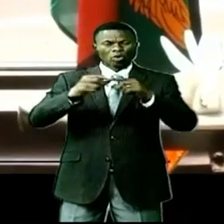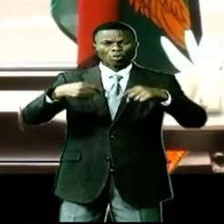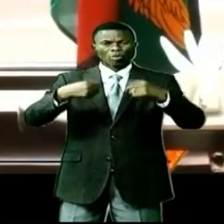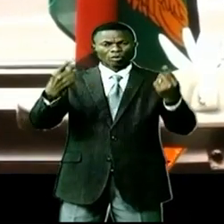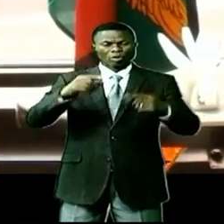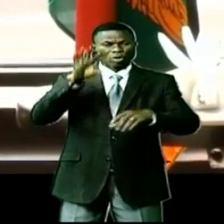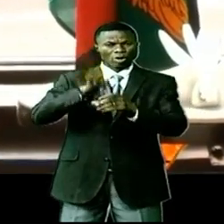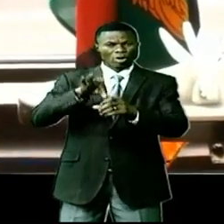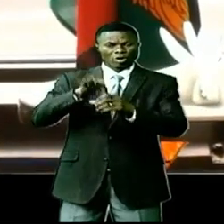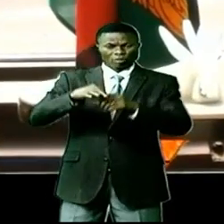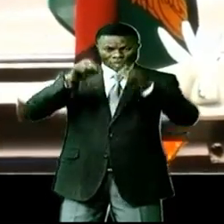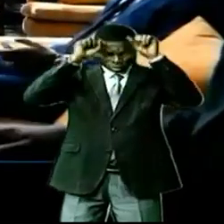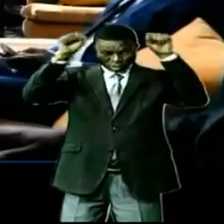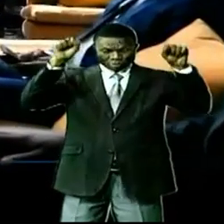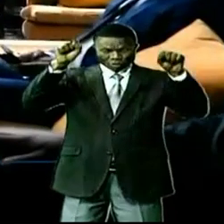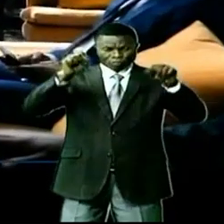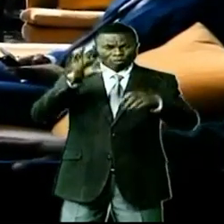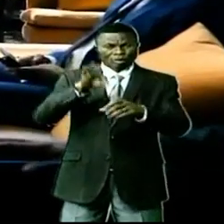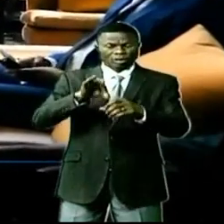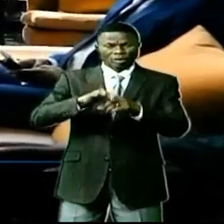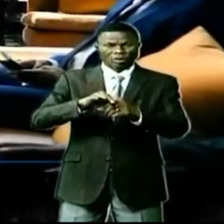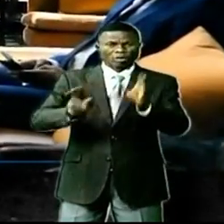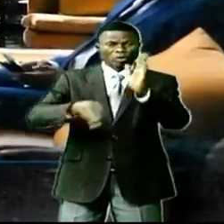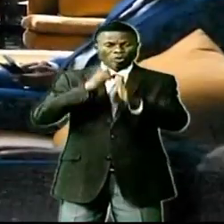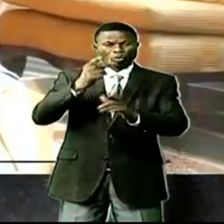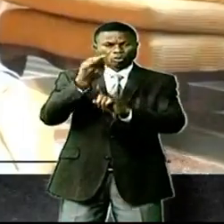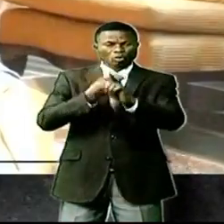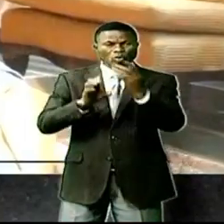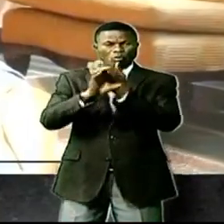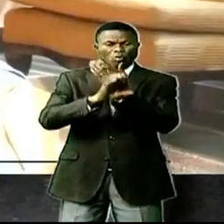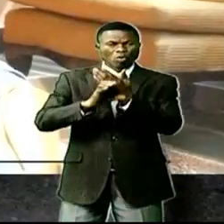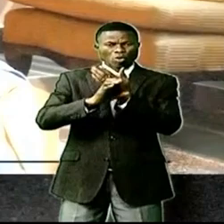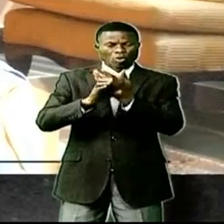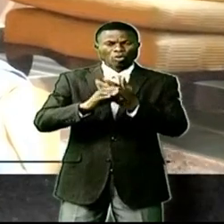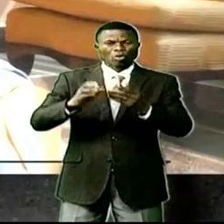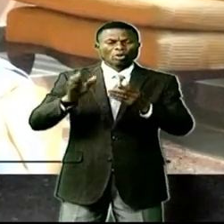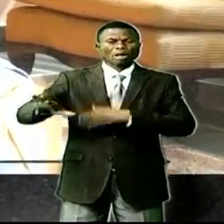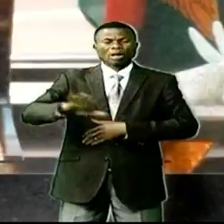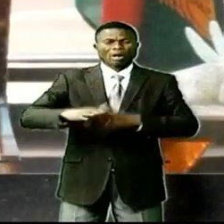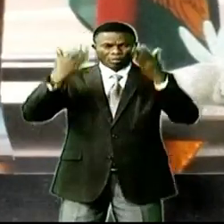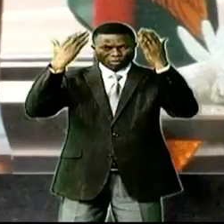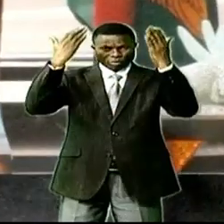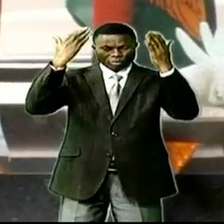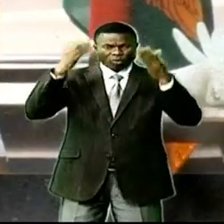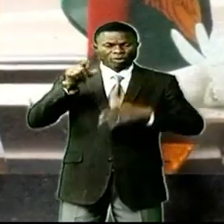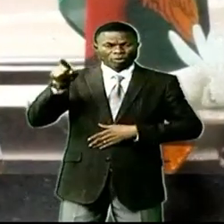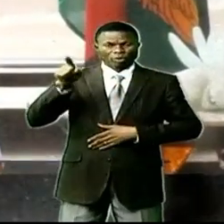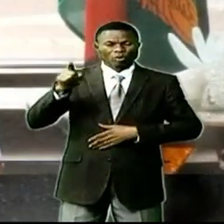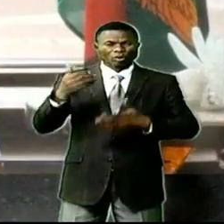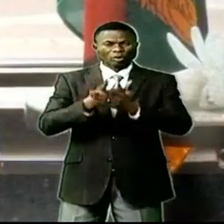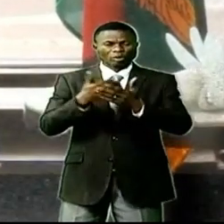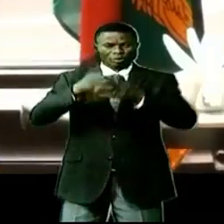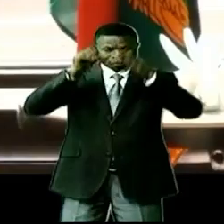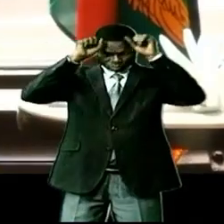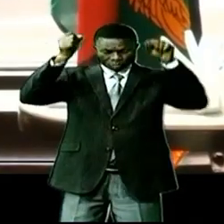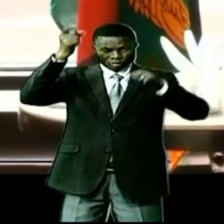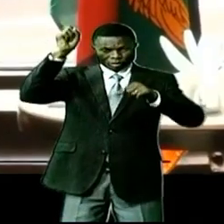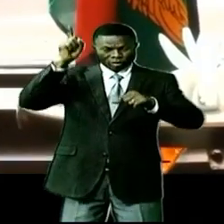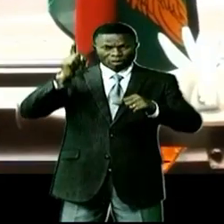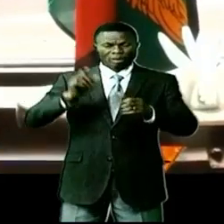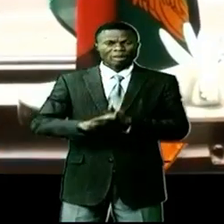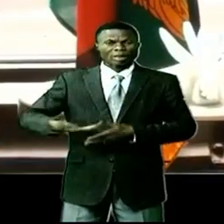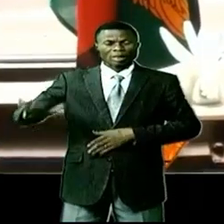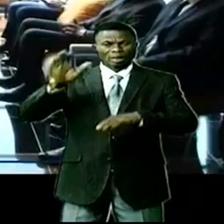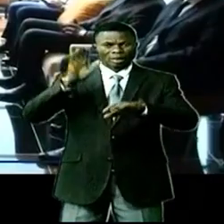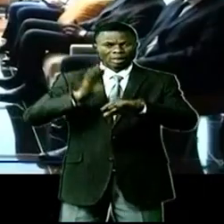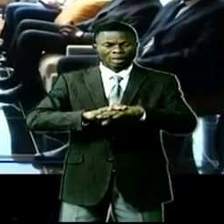élu président lors de la présidentielle du 12 août en Zambie, Akayinde Hichelma est le premier chef d'état à